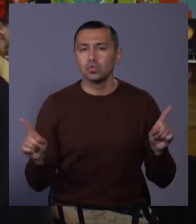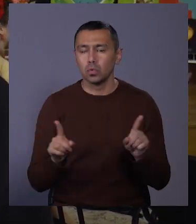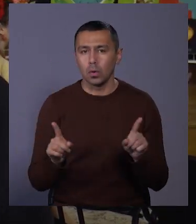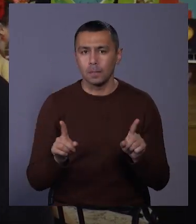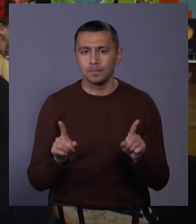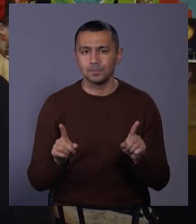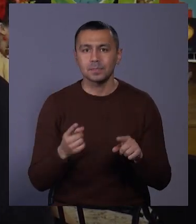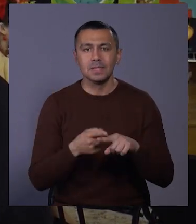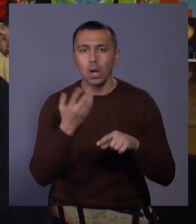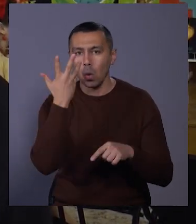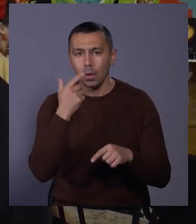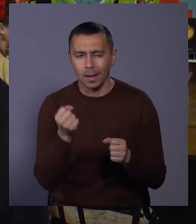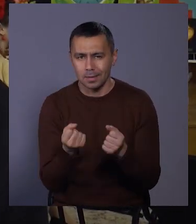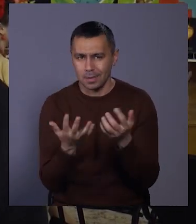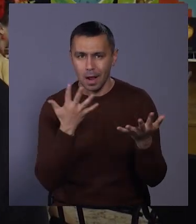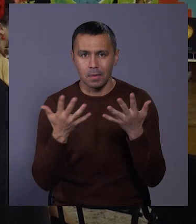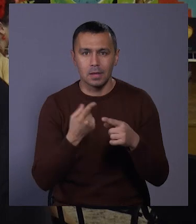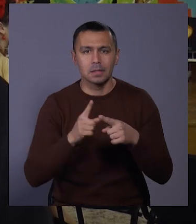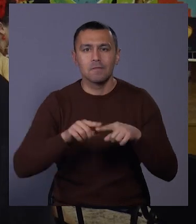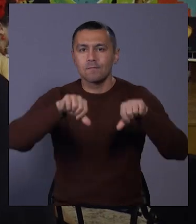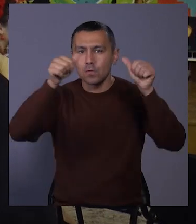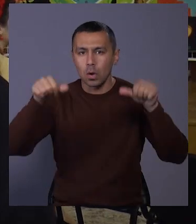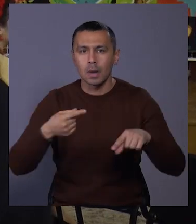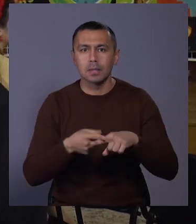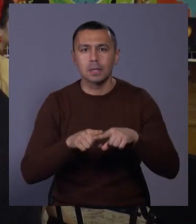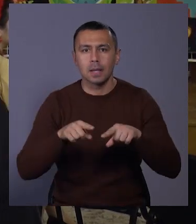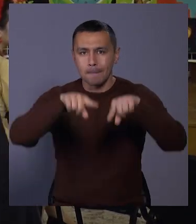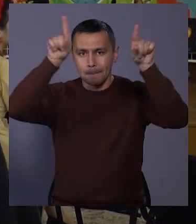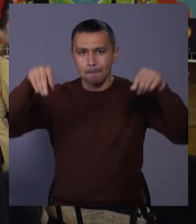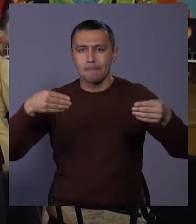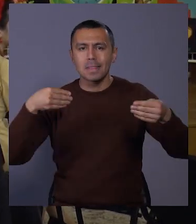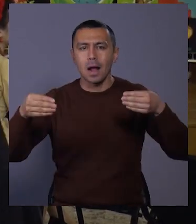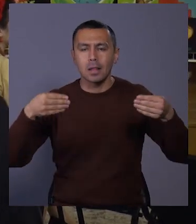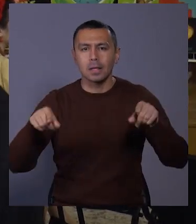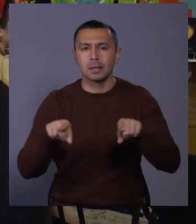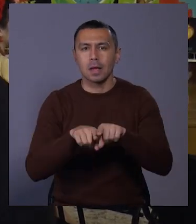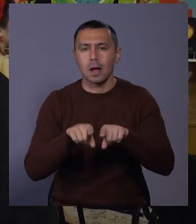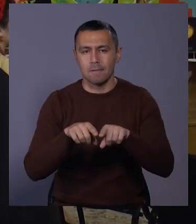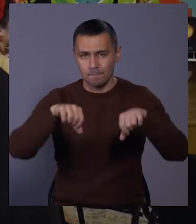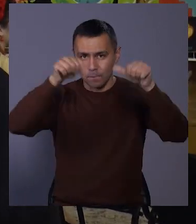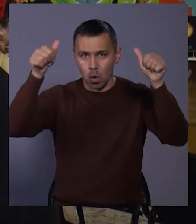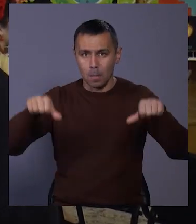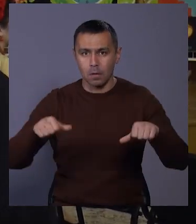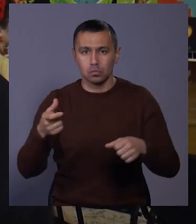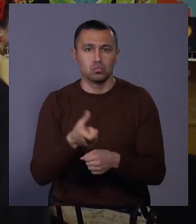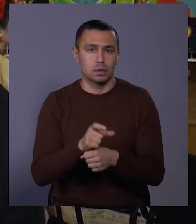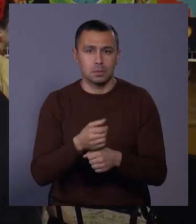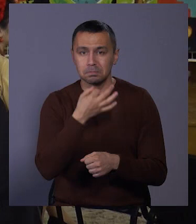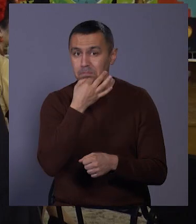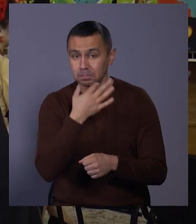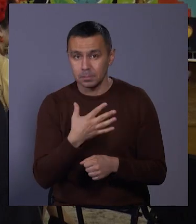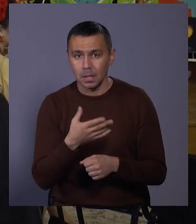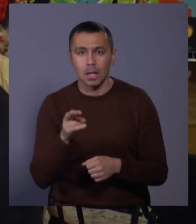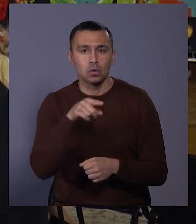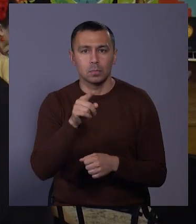у ці кольори яскраві, у ці форми, у ця плакатна форма, вона дуже приваблива